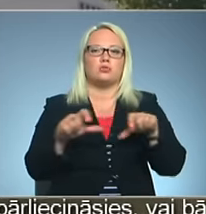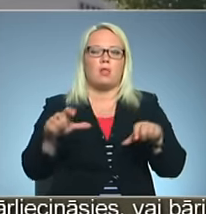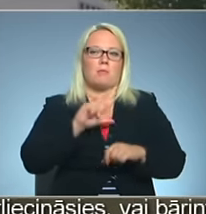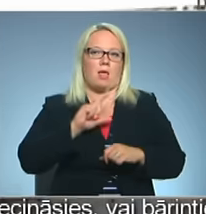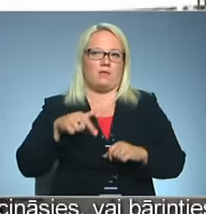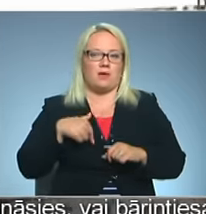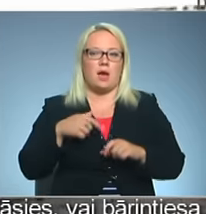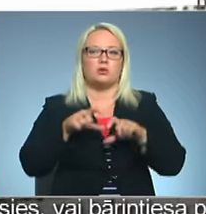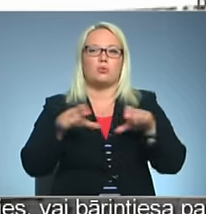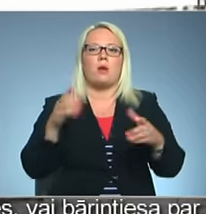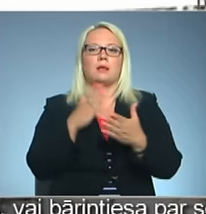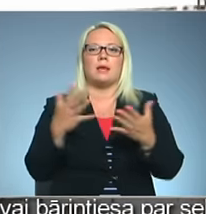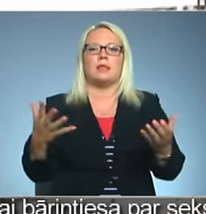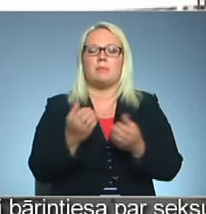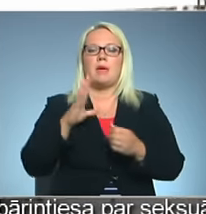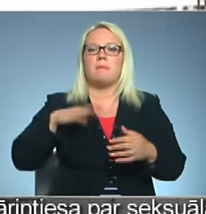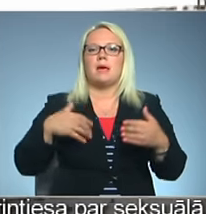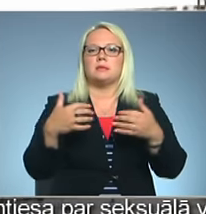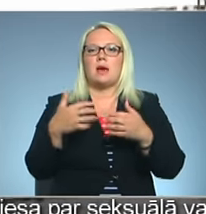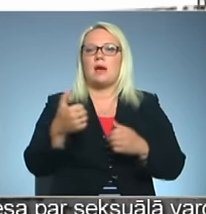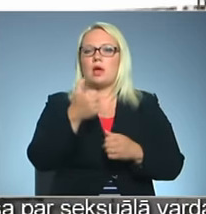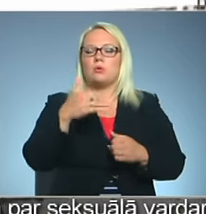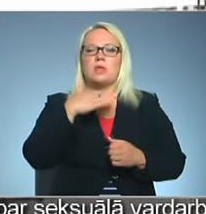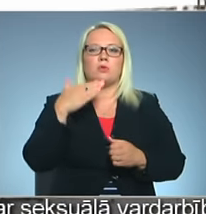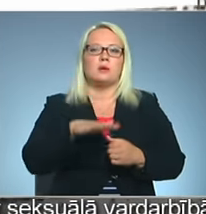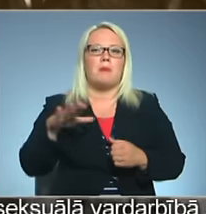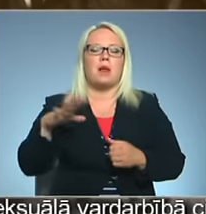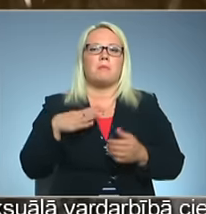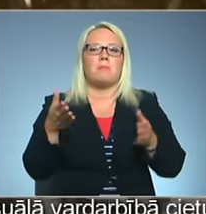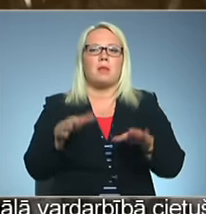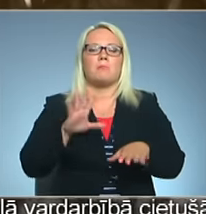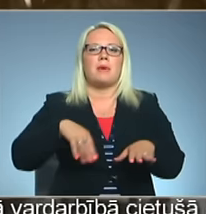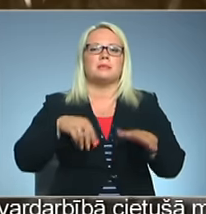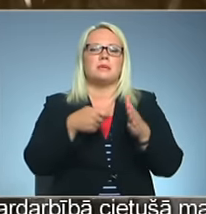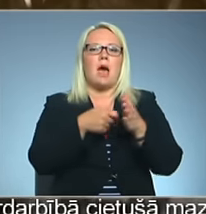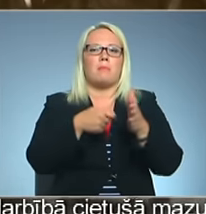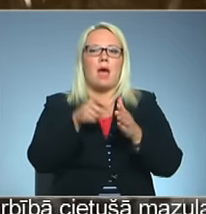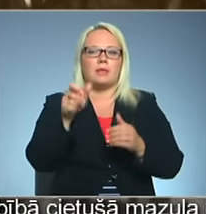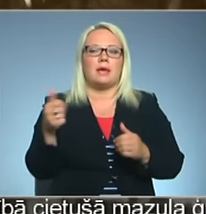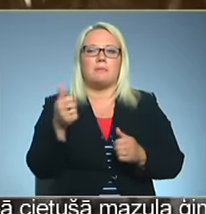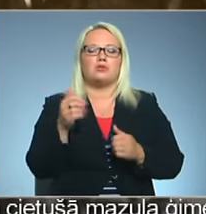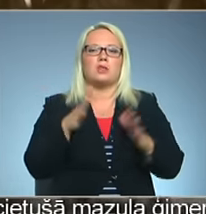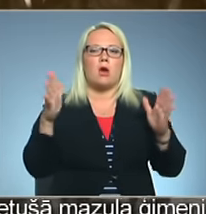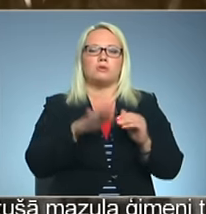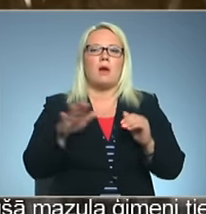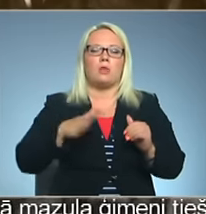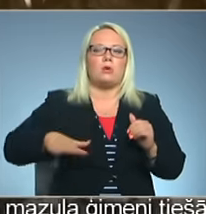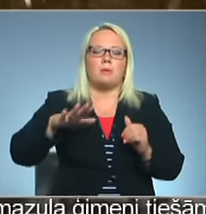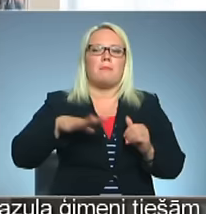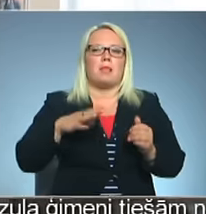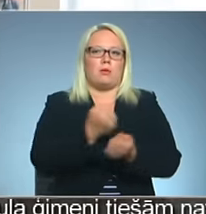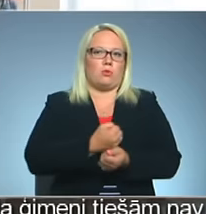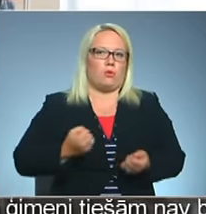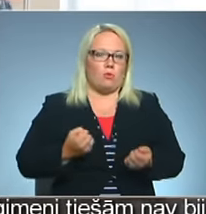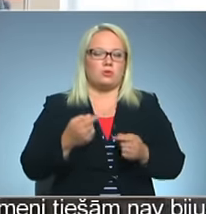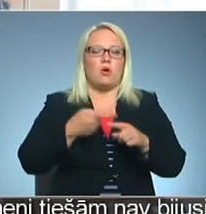Latvijā. Skola tika dibināta pēc kara gados, kad daudzi bērni bija palikuši bez apgādniekiem, īpaši daudz bērnu ģimenēs valdīja liels trūkums.